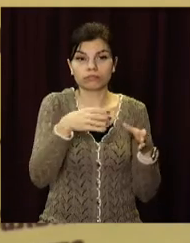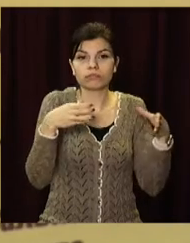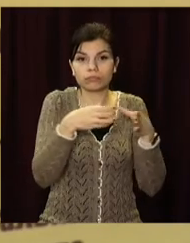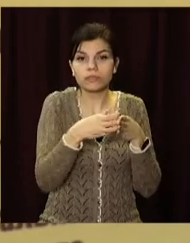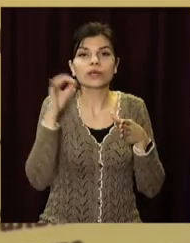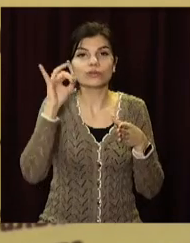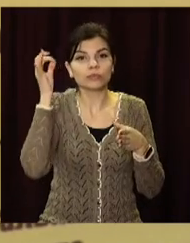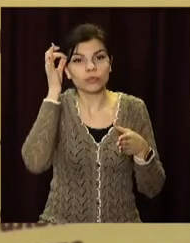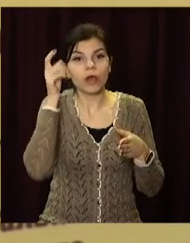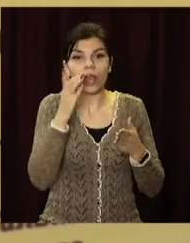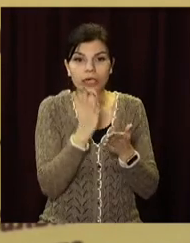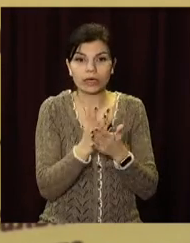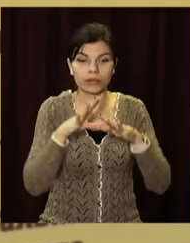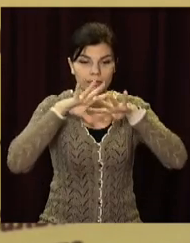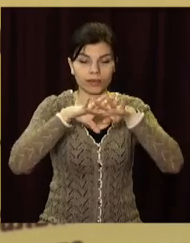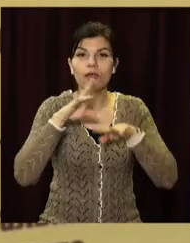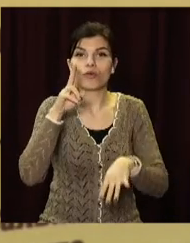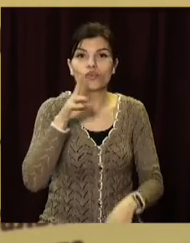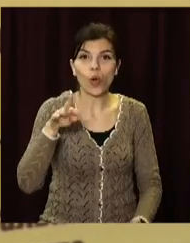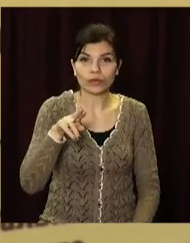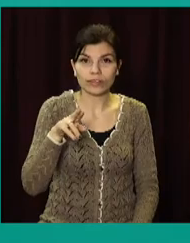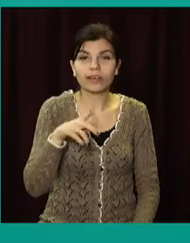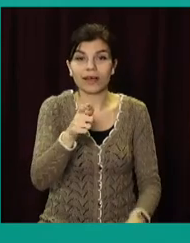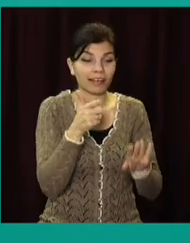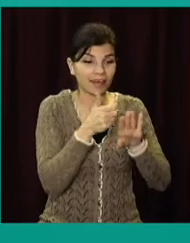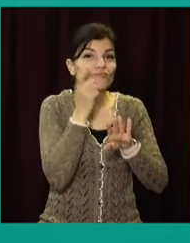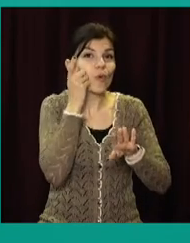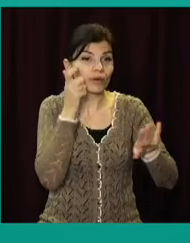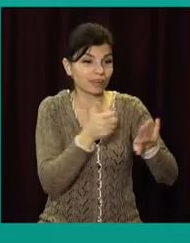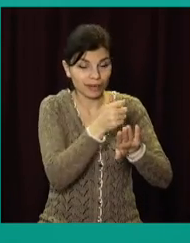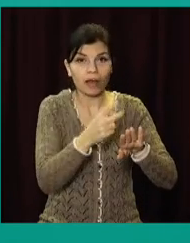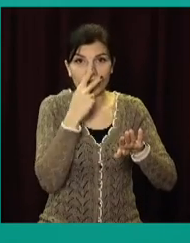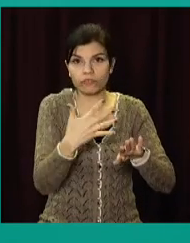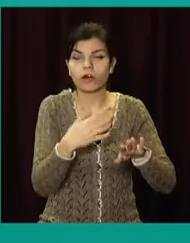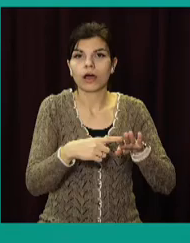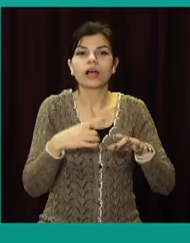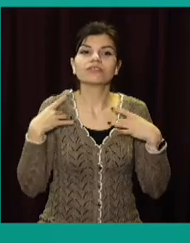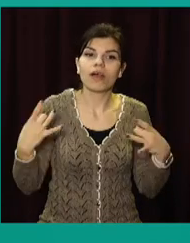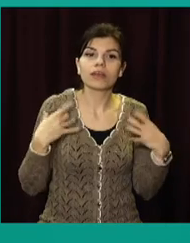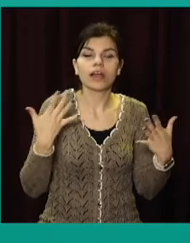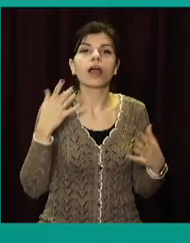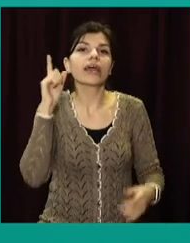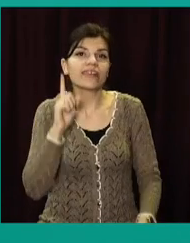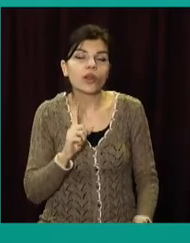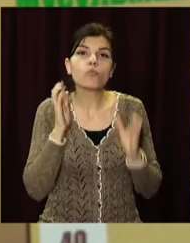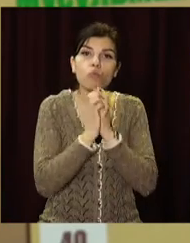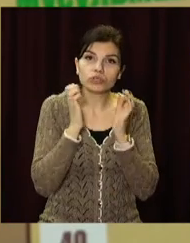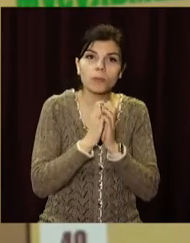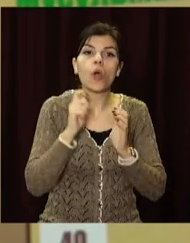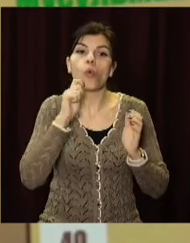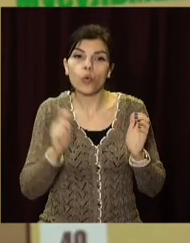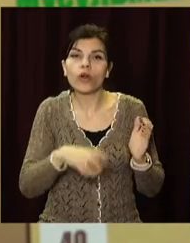Календар має QR-код, який спрямовує користувача на сайт, де йдеться про свята трьох народів – українців, євреїв та мусульман.